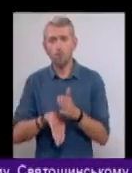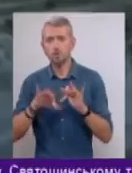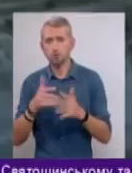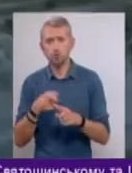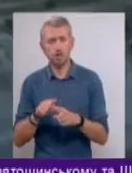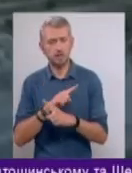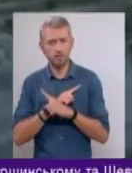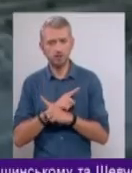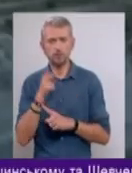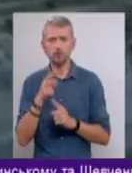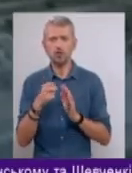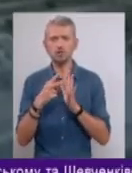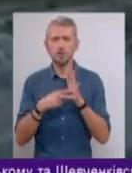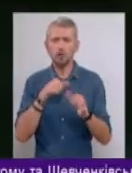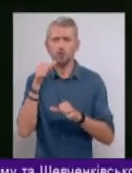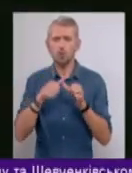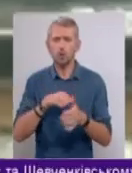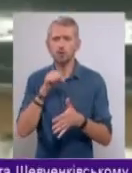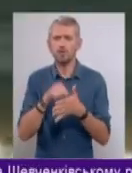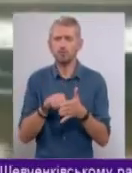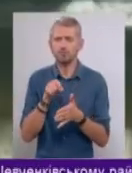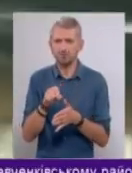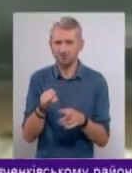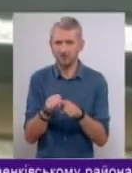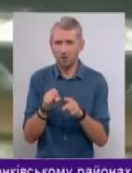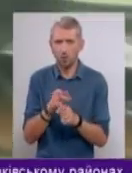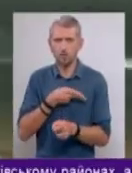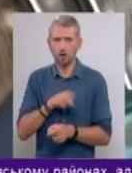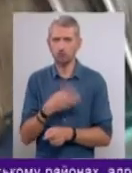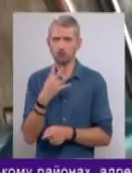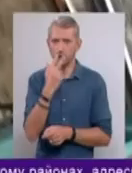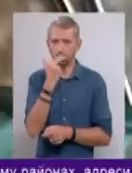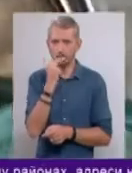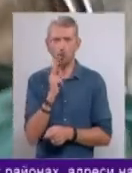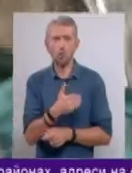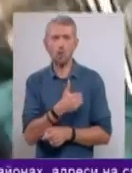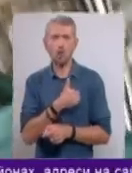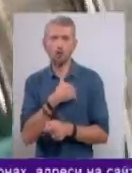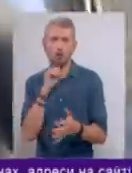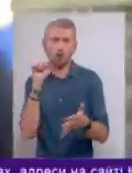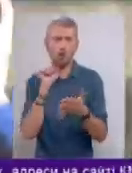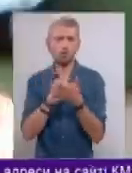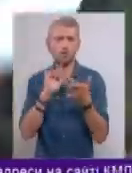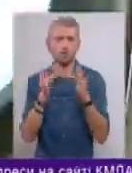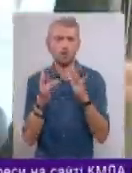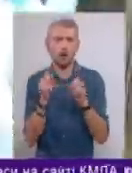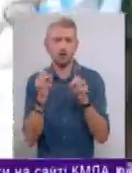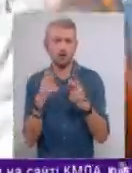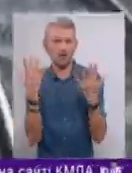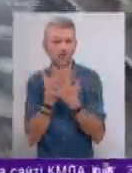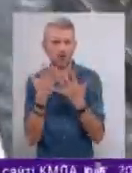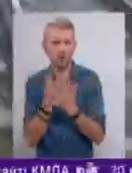У 2017 році від Зачепангу загинуло четверо підлітків, які хотіли викласти в мережу екстремальний відеоролик.